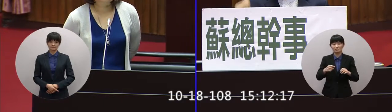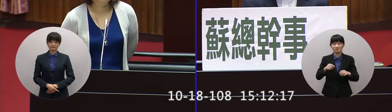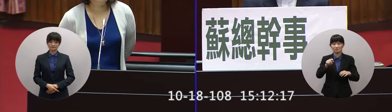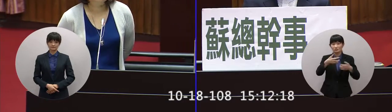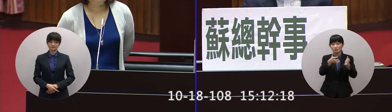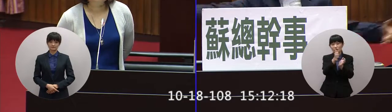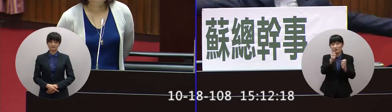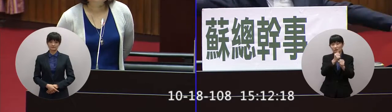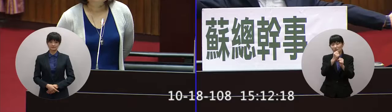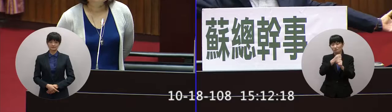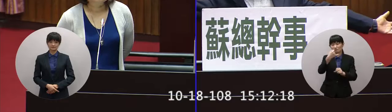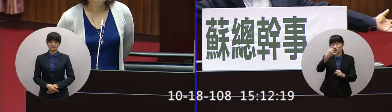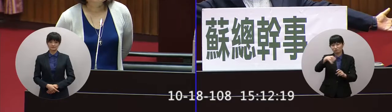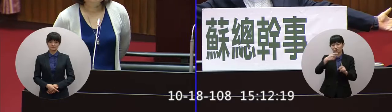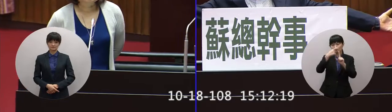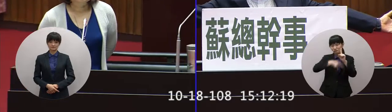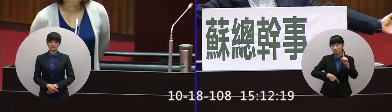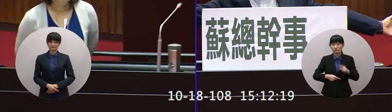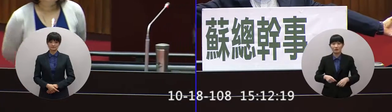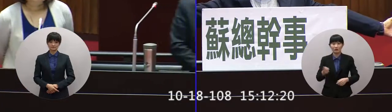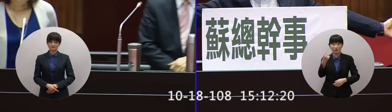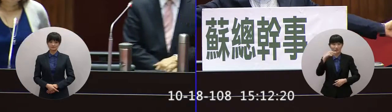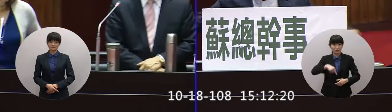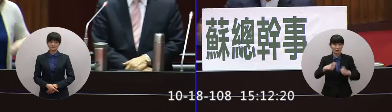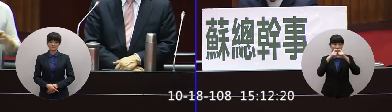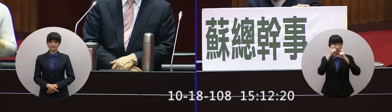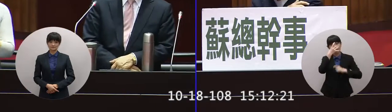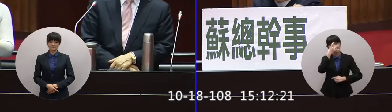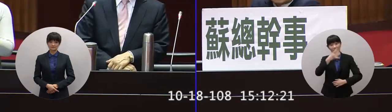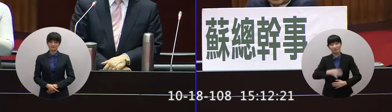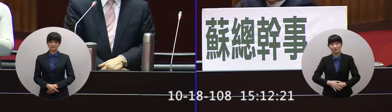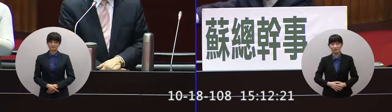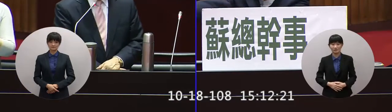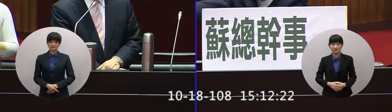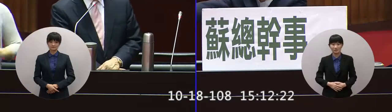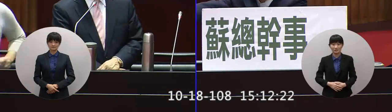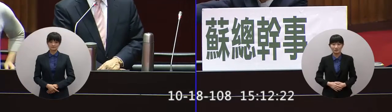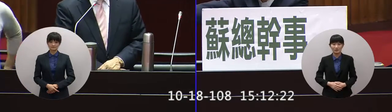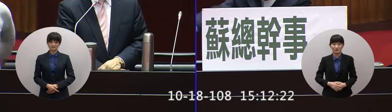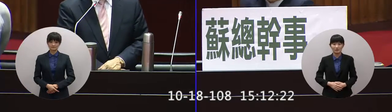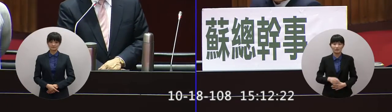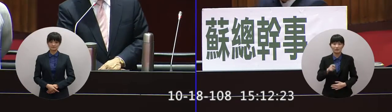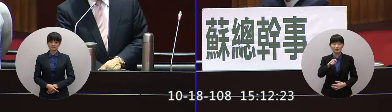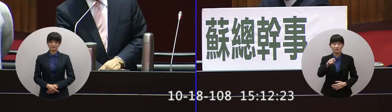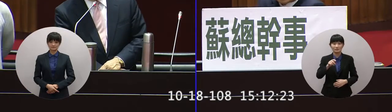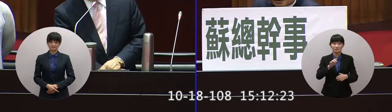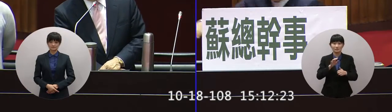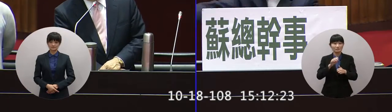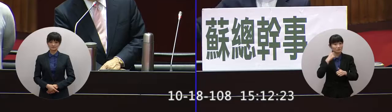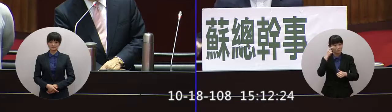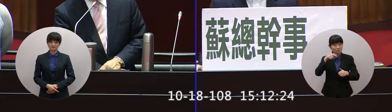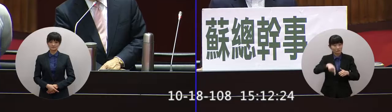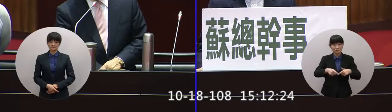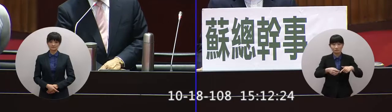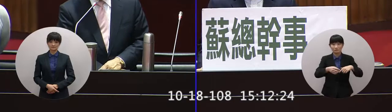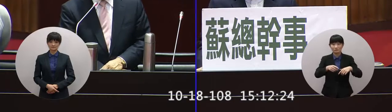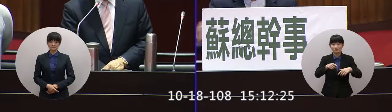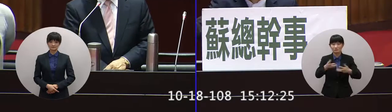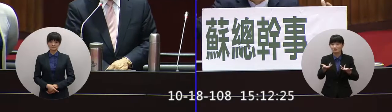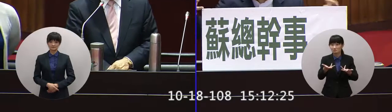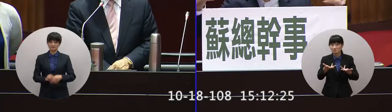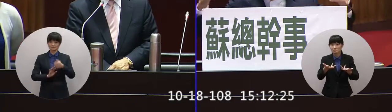長的水準來這裡不知道答案啦那你得掛爬起後把那個這麼值錢的